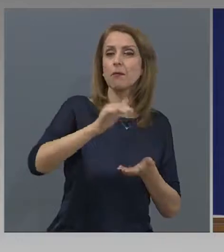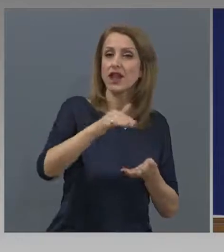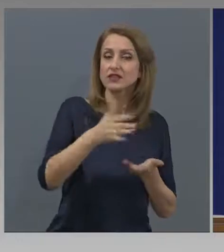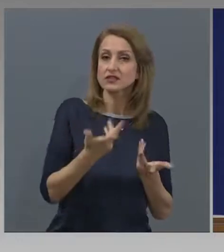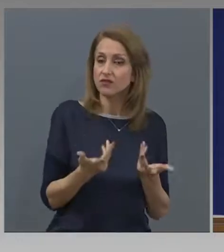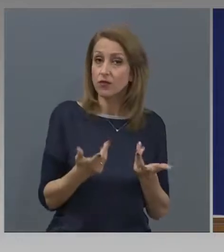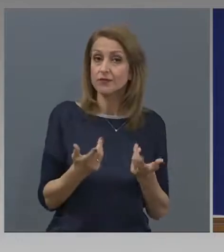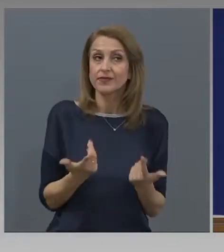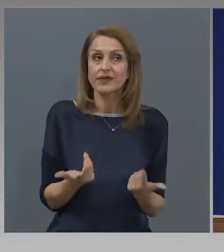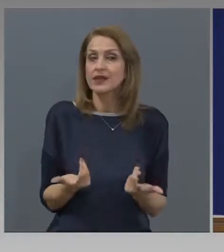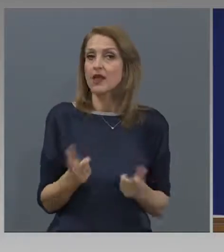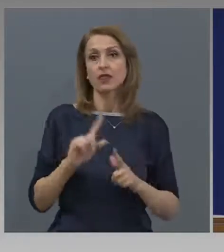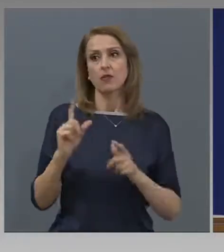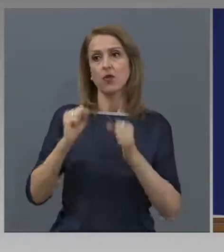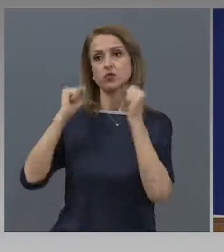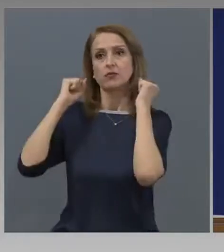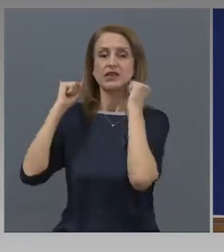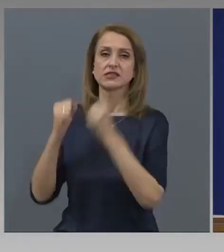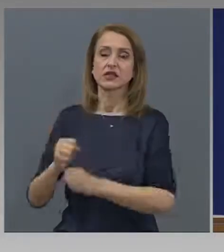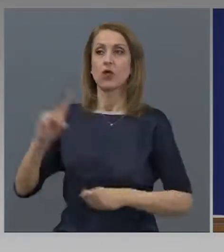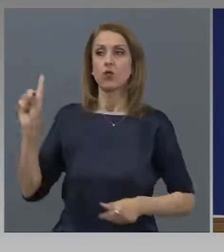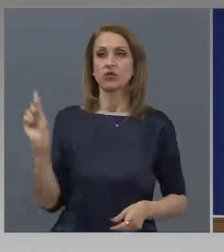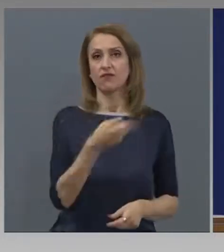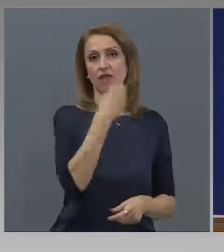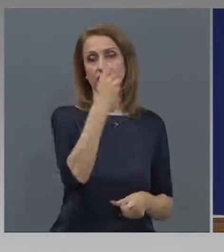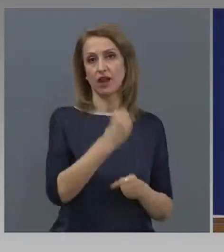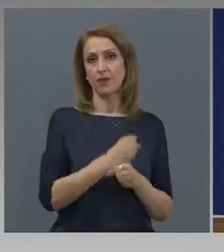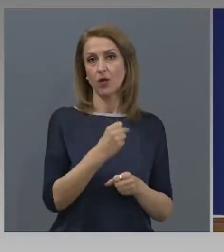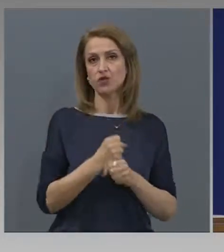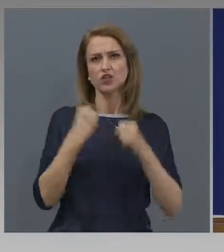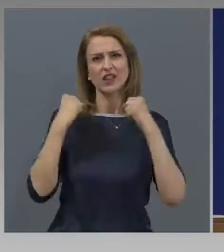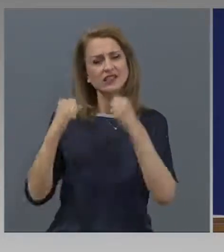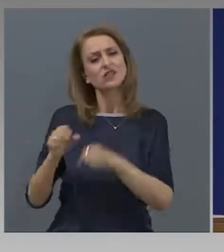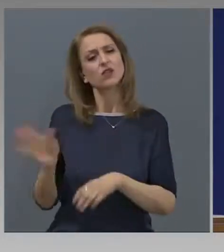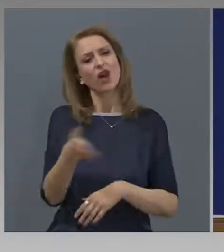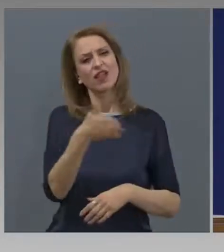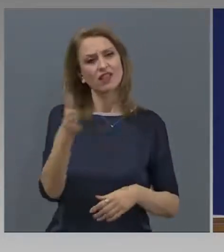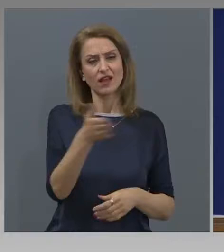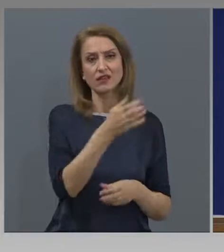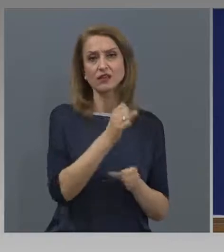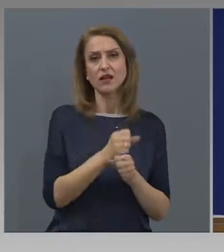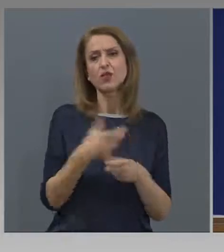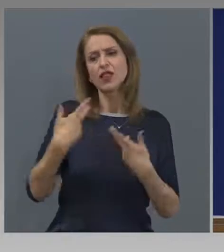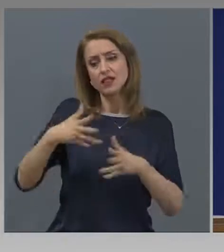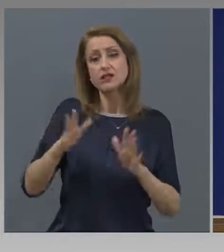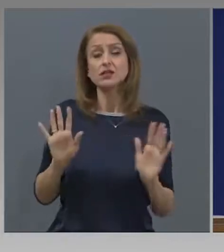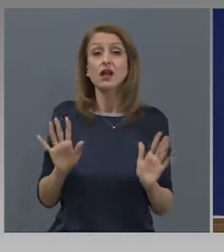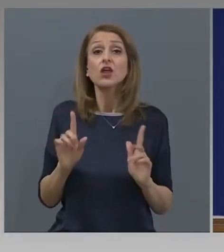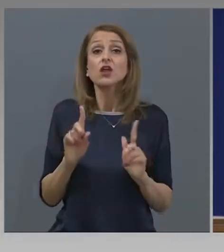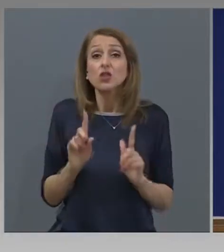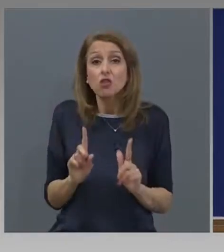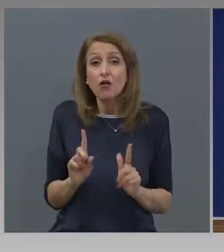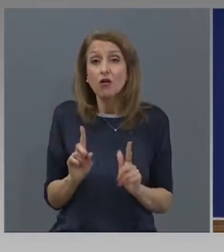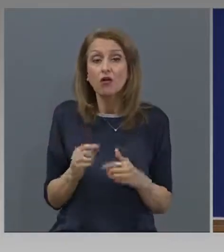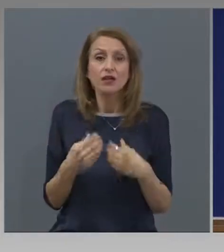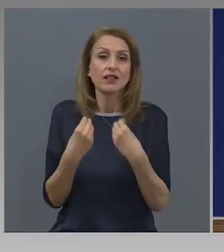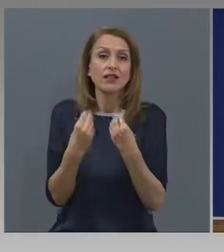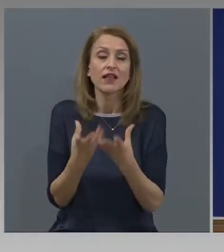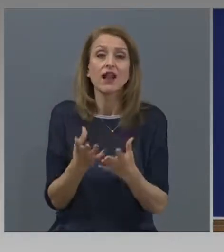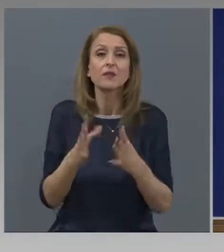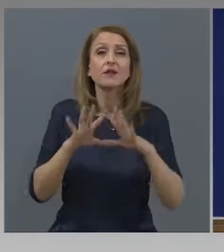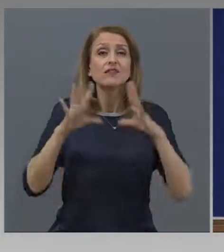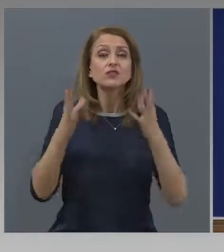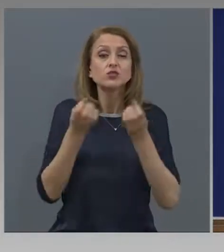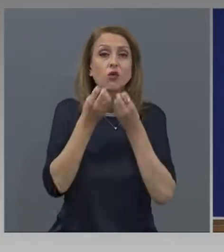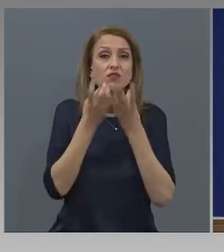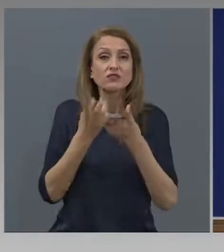проявяваме насилие и да караме хората на сила да работят нещо, което не желаят, но сме направили всичко необходимо, за да ги